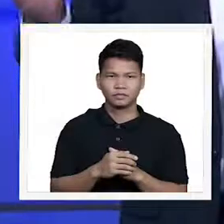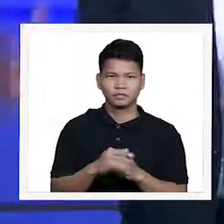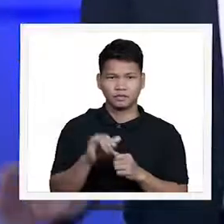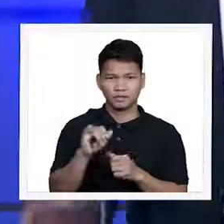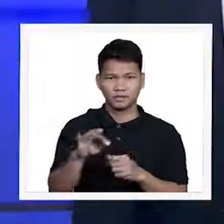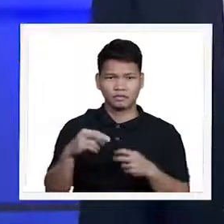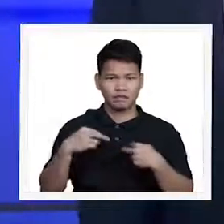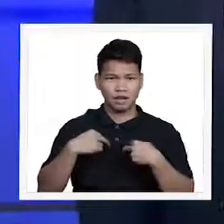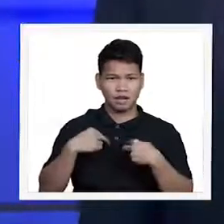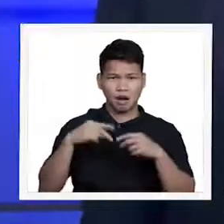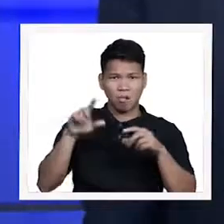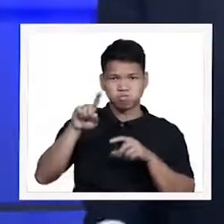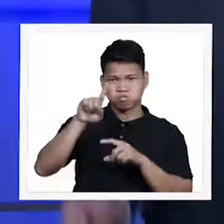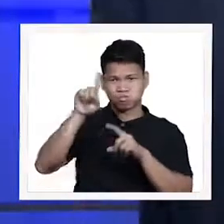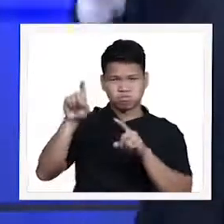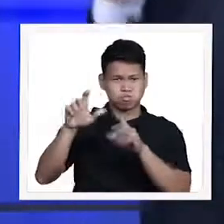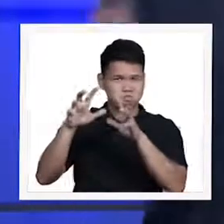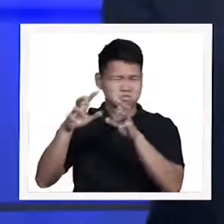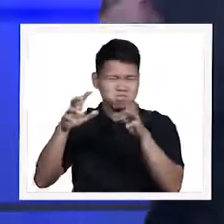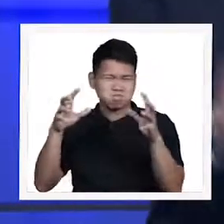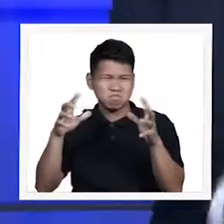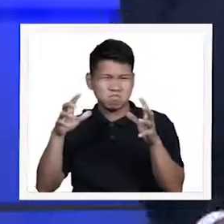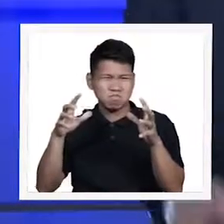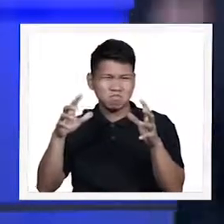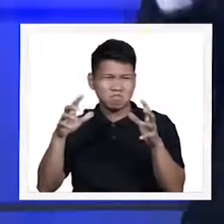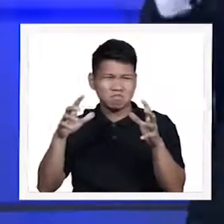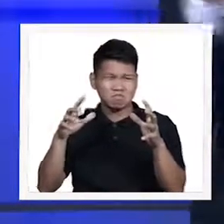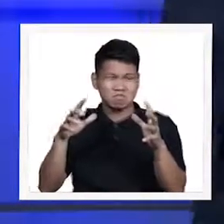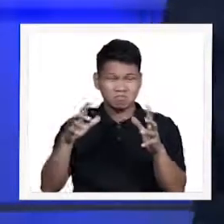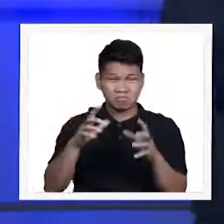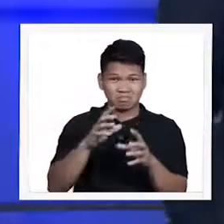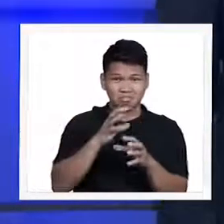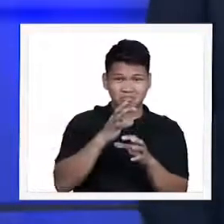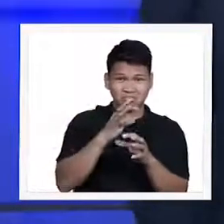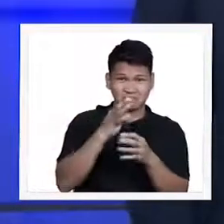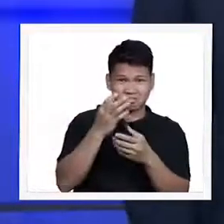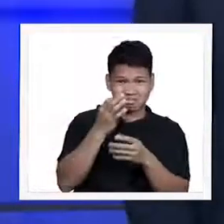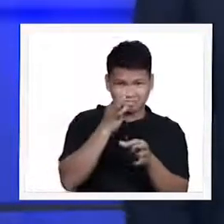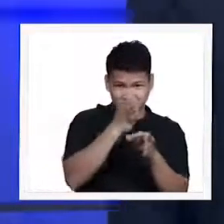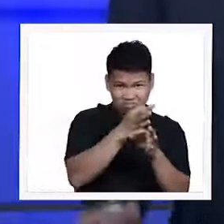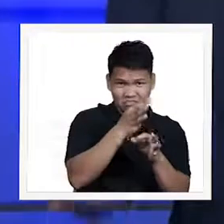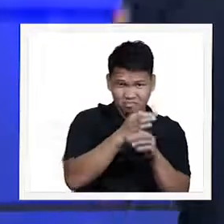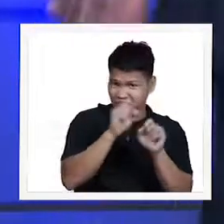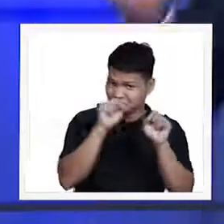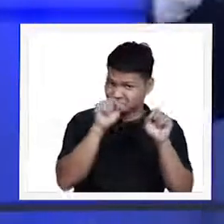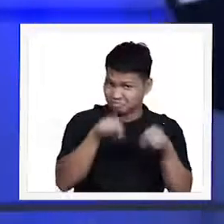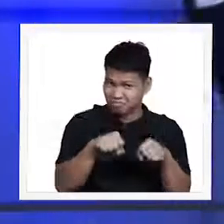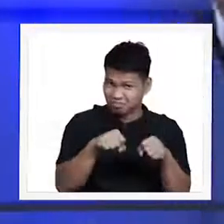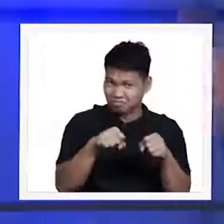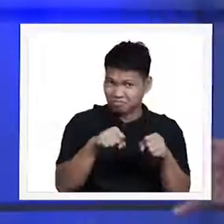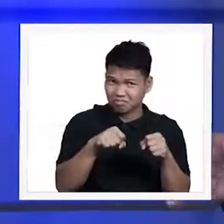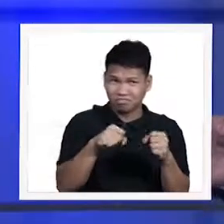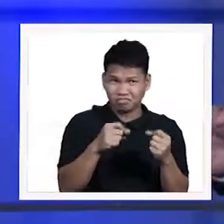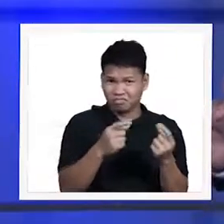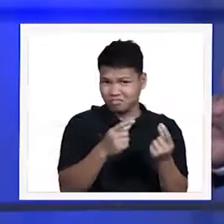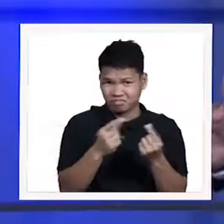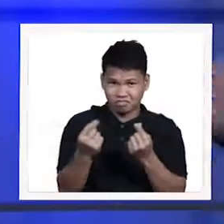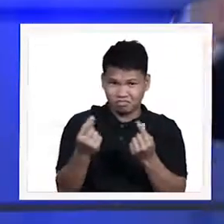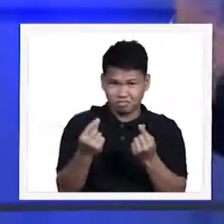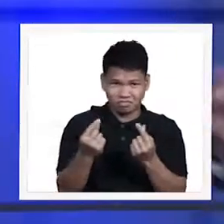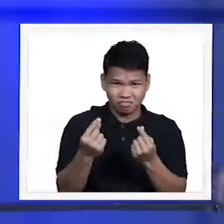napakalaking tanong ay what different does faith make? Ano po ang malaking